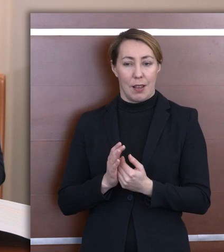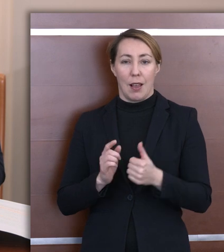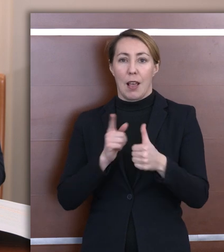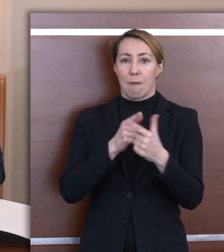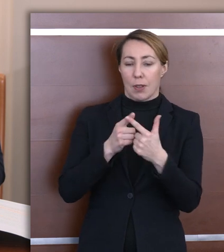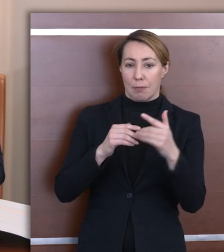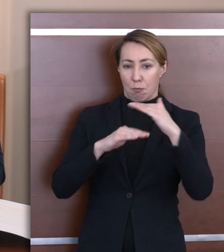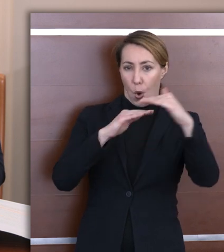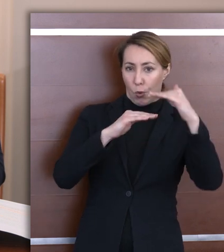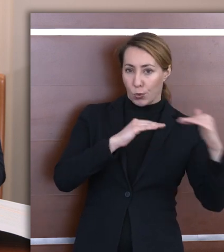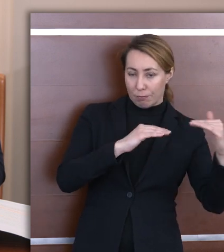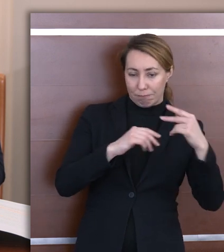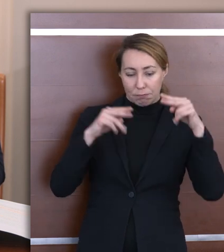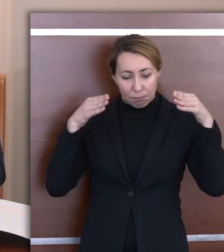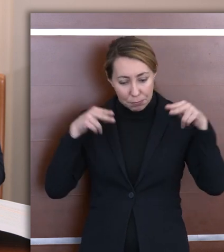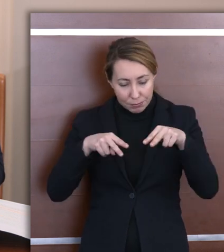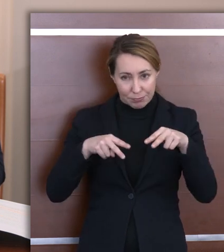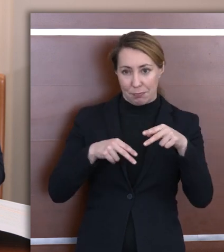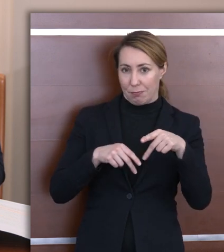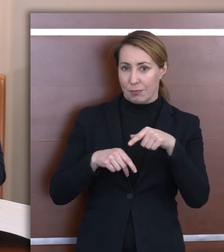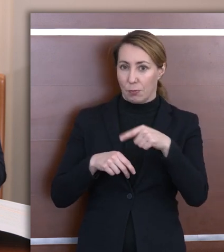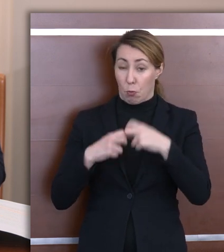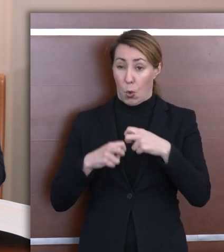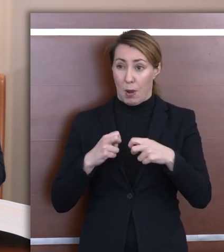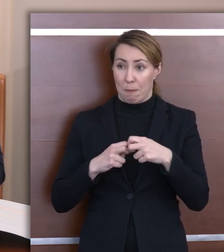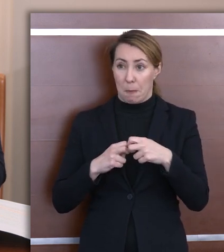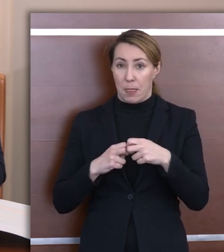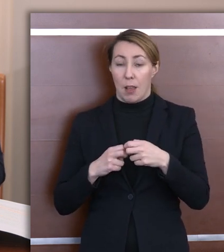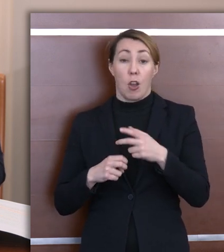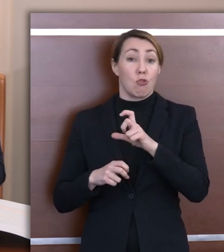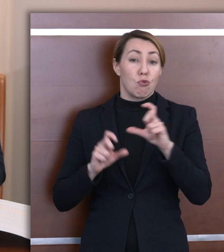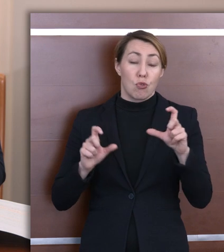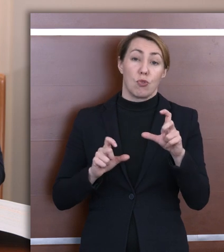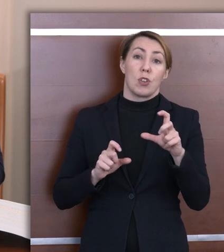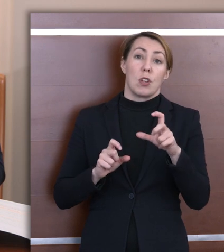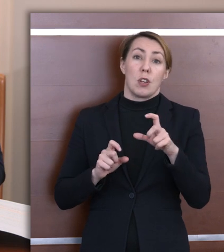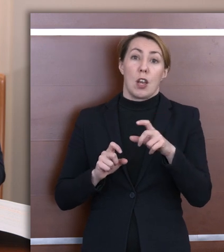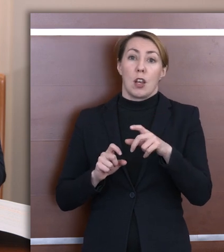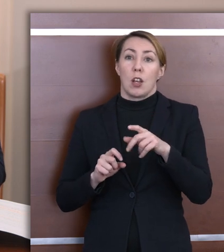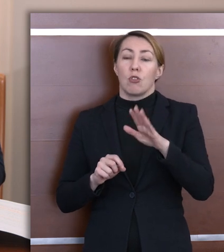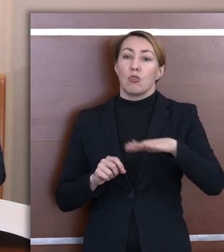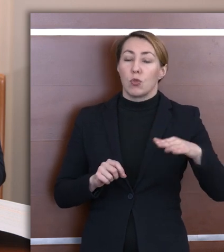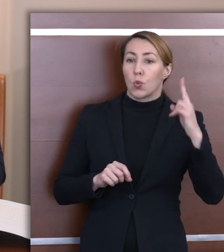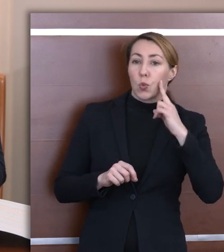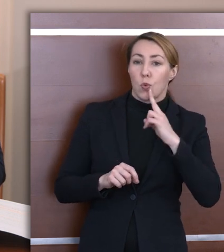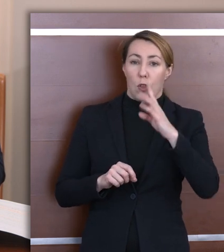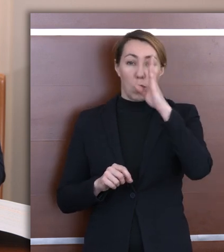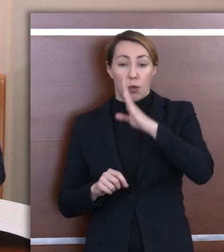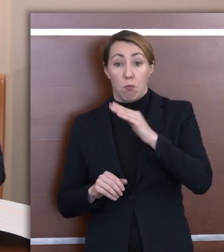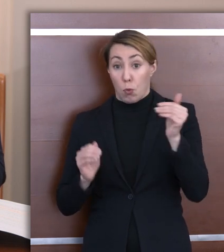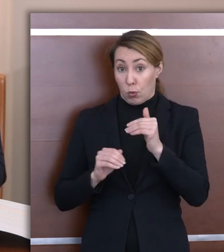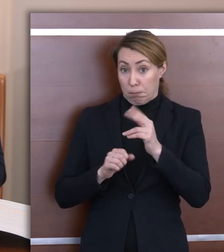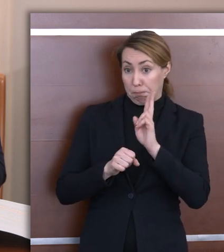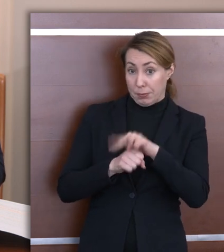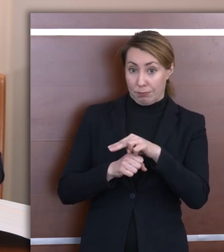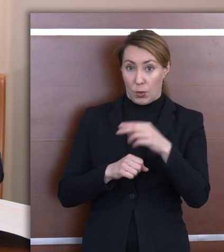warstwach przyjrzeliśmy się temu problemowi, czyli czy w ogóle mają głuche czy niedosłyszące dzieci możliwość podjęcia nauki